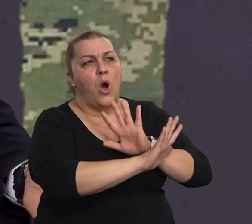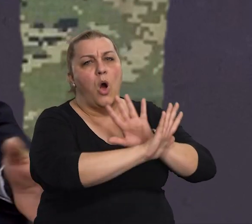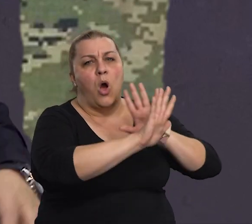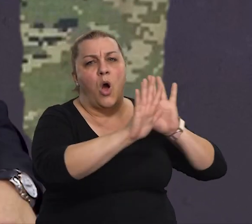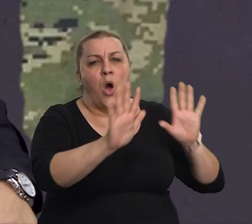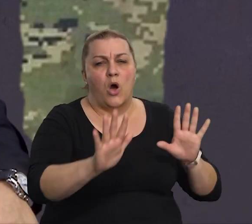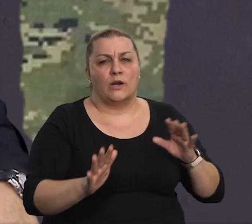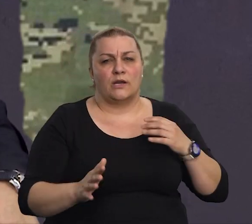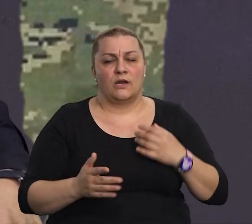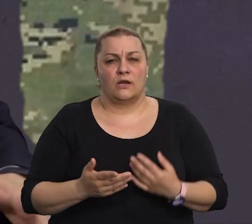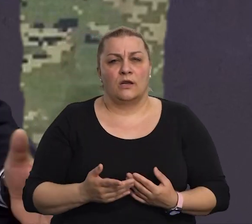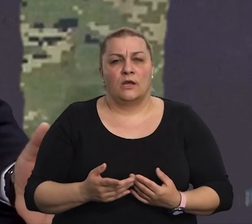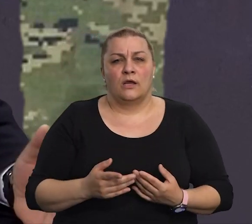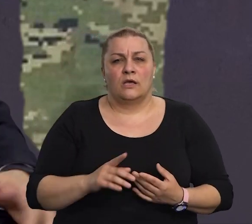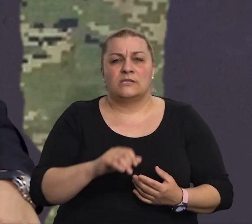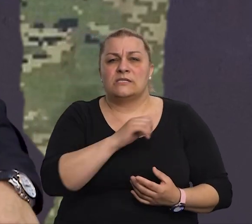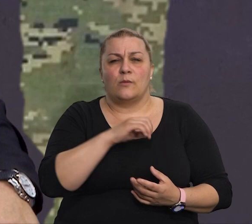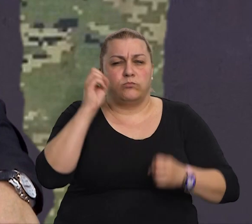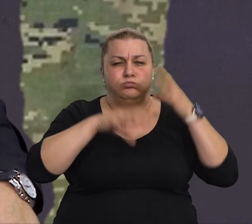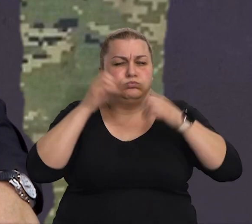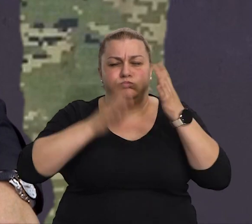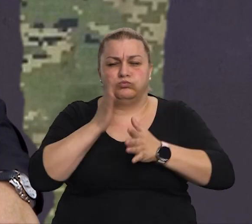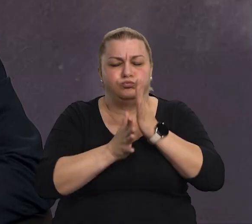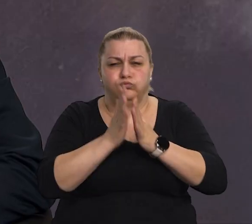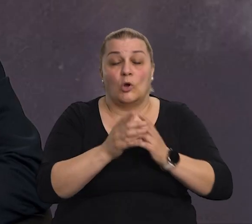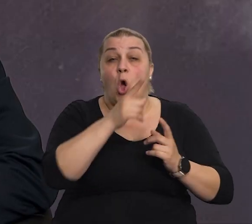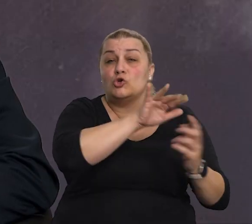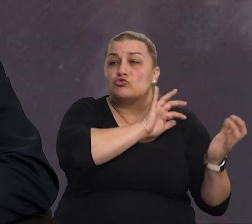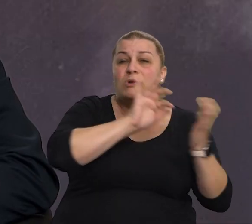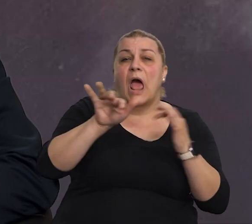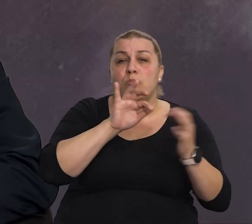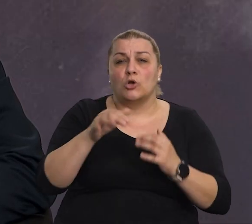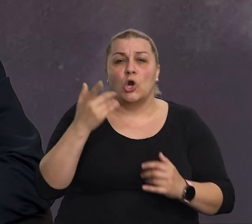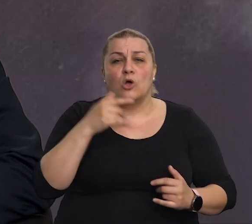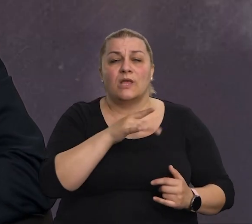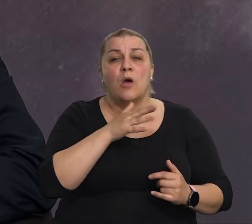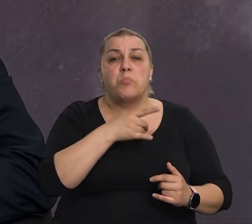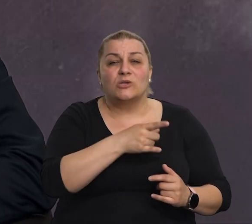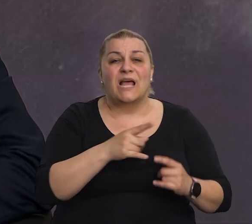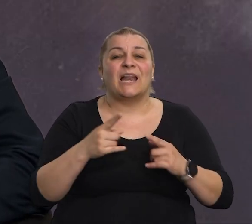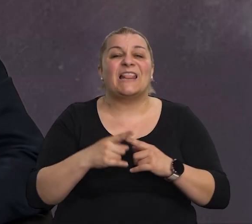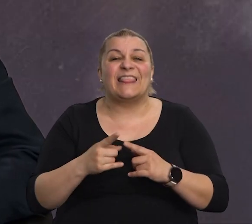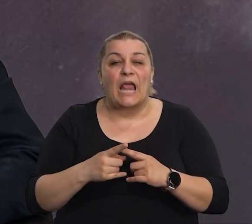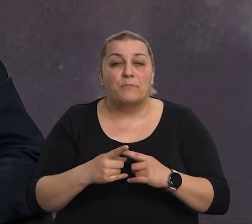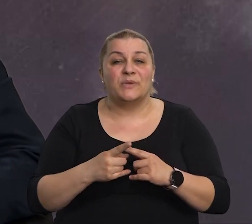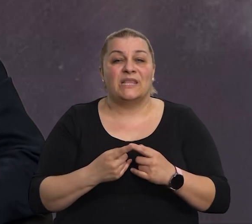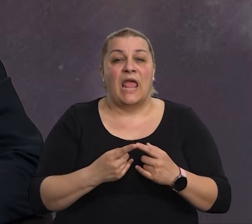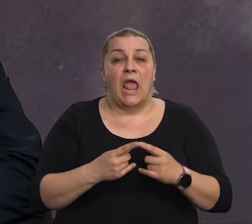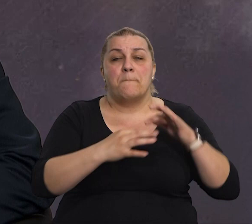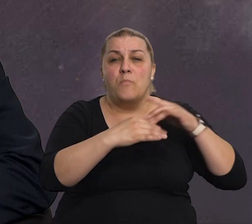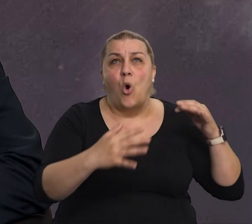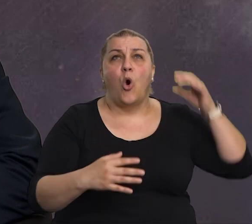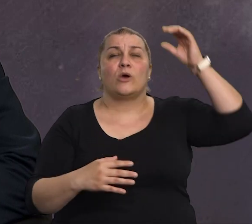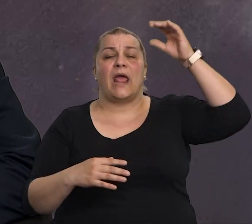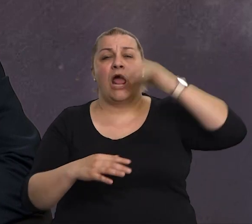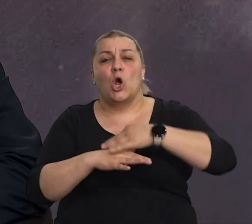ne vidi se ono kada je ništa osim ovdje... A prijatelj, napada Drago iz pravca Bosanke, Trebinja, Smora, Skopna, Zraka,